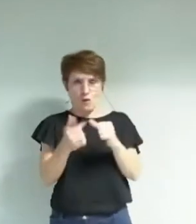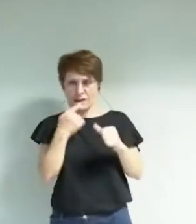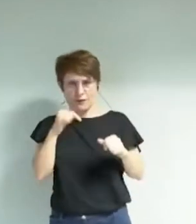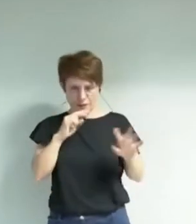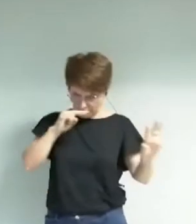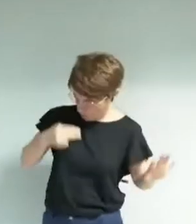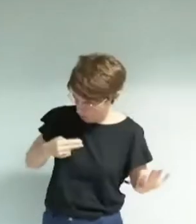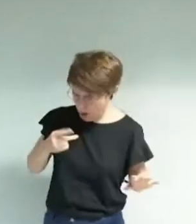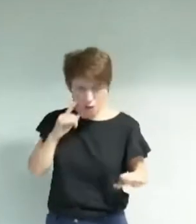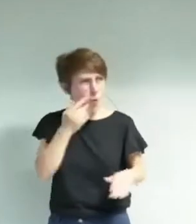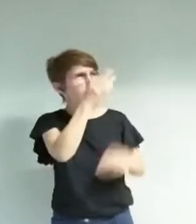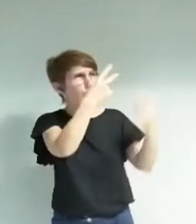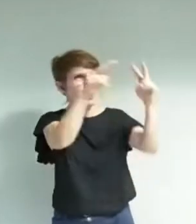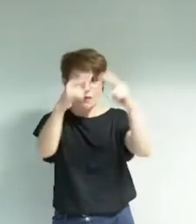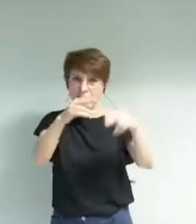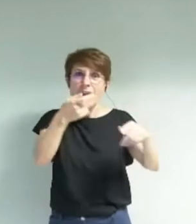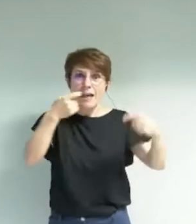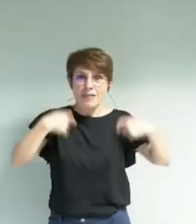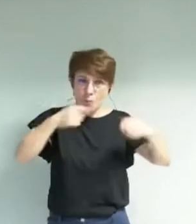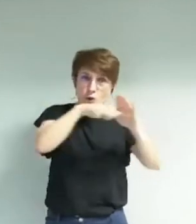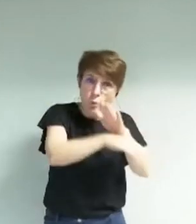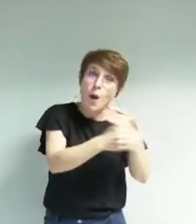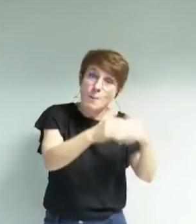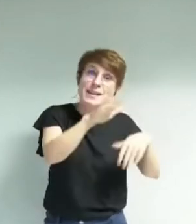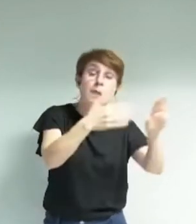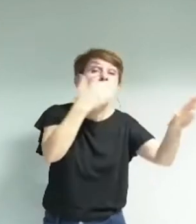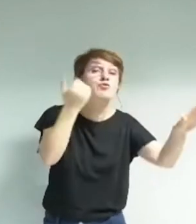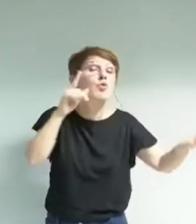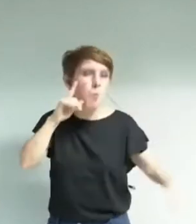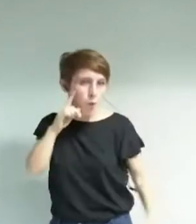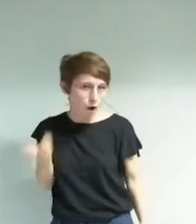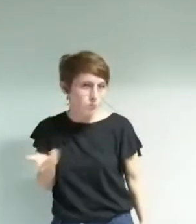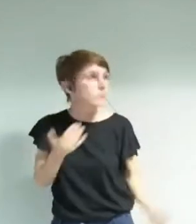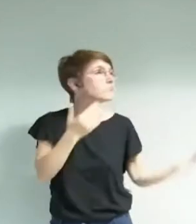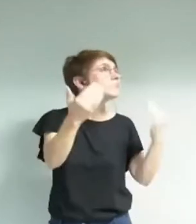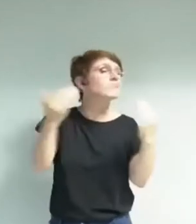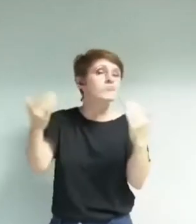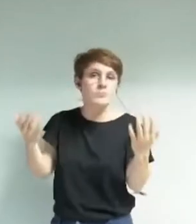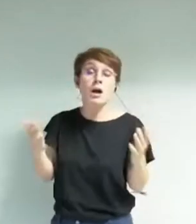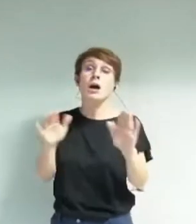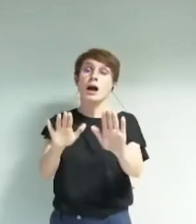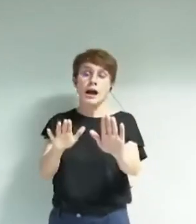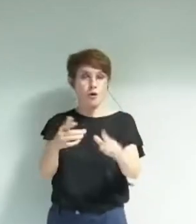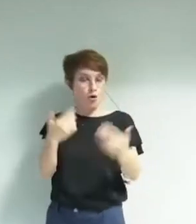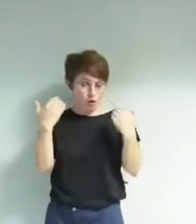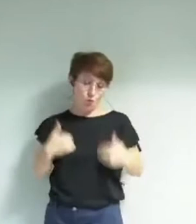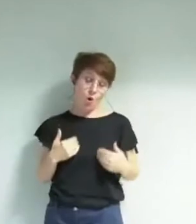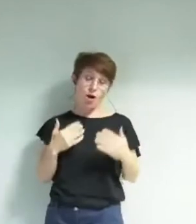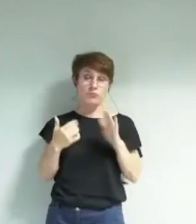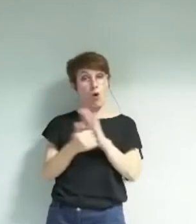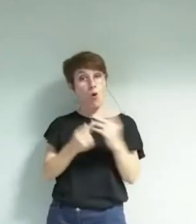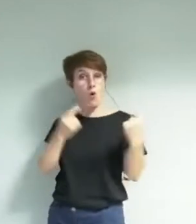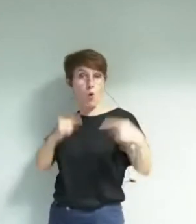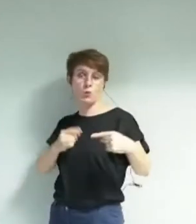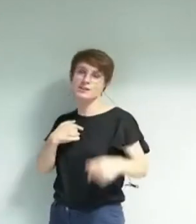marche mieux en dépensant moins, par exemple. Remarquez, comme c'est quelqu'un de cette opposition qu'il propose, je sais que par